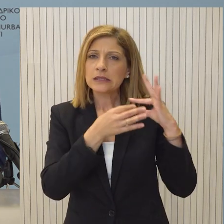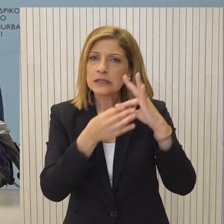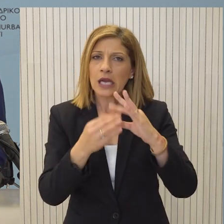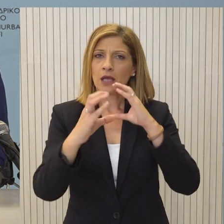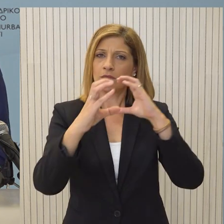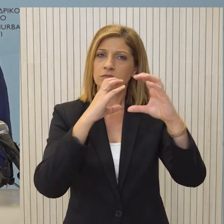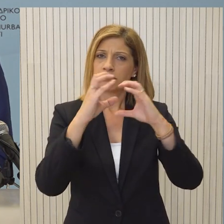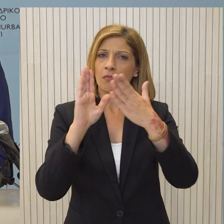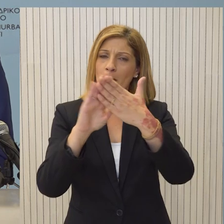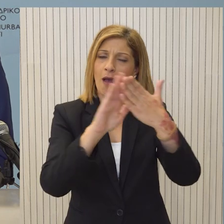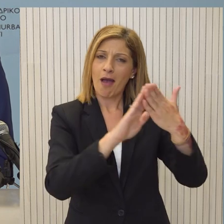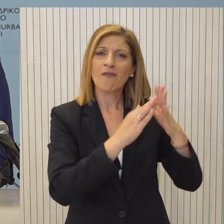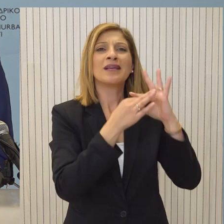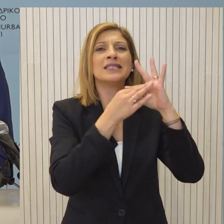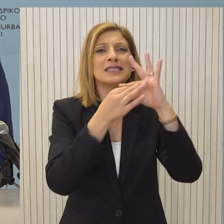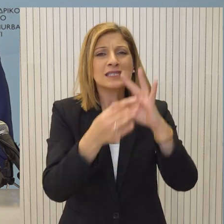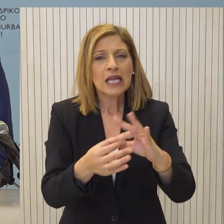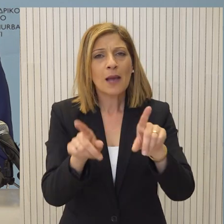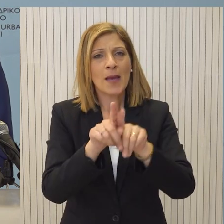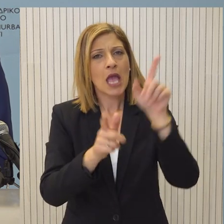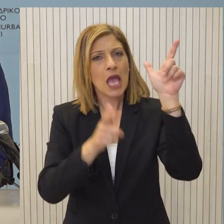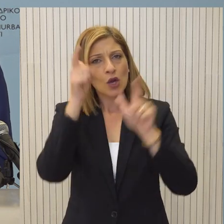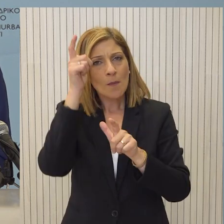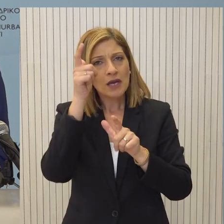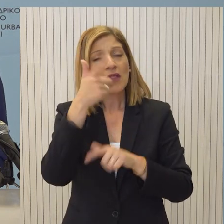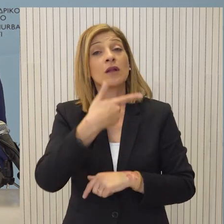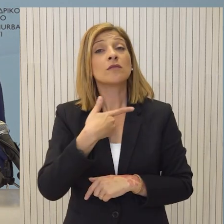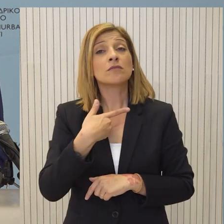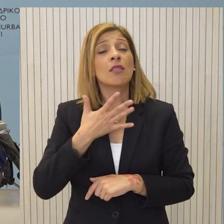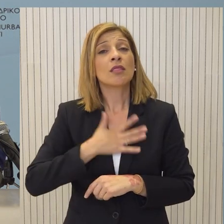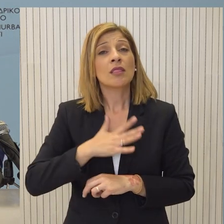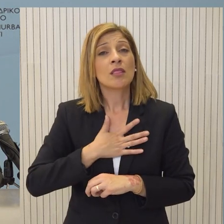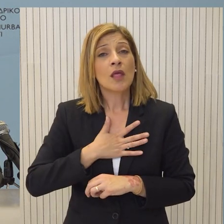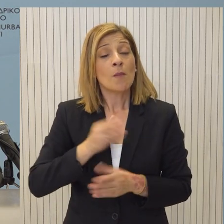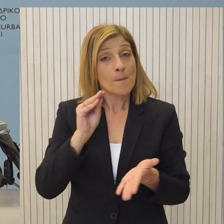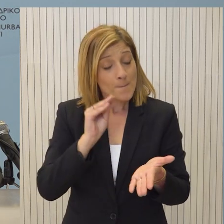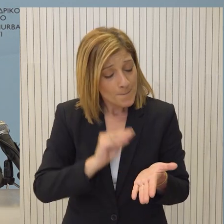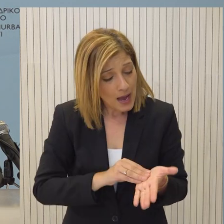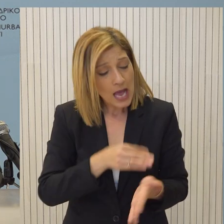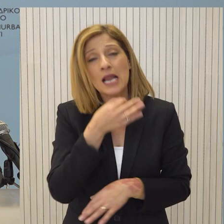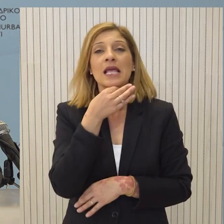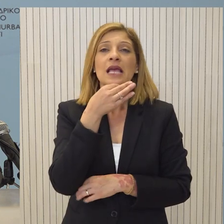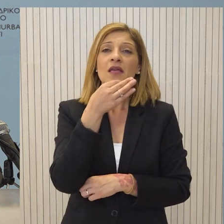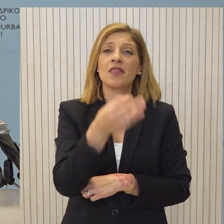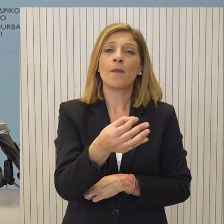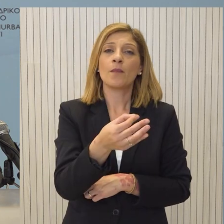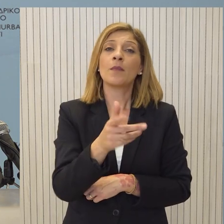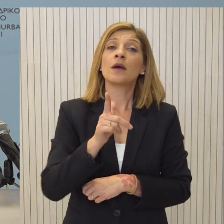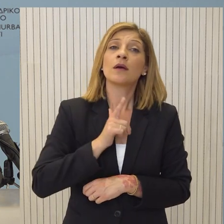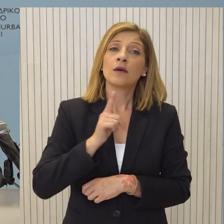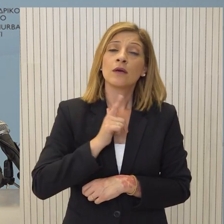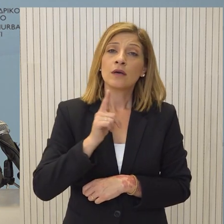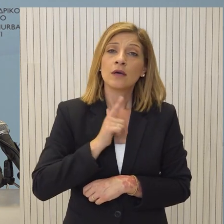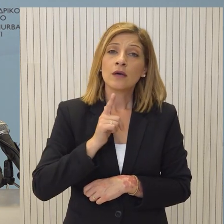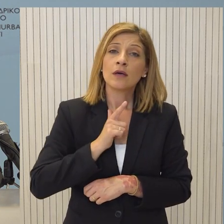σε επαφή σε επικοινωνία με την ειρηνευτική δύναμη εμείς αυτό που μεταφέρουμε και θα το παραλάβουμε ακόμα μια φορά είναι ότι αναμένουμε